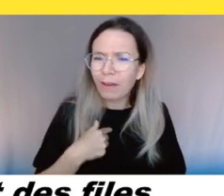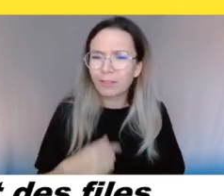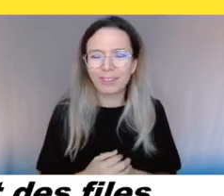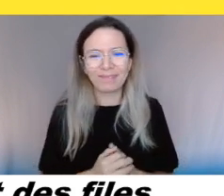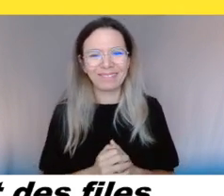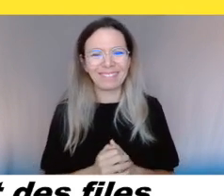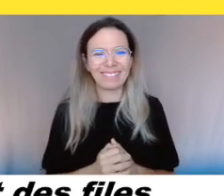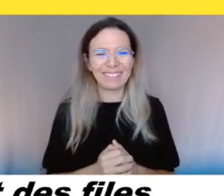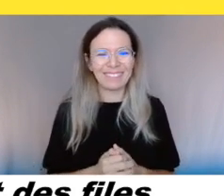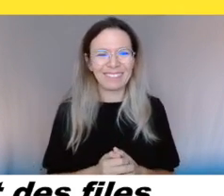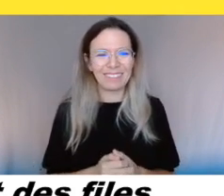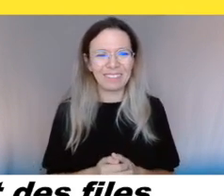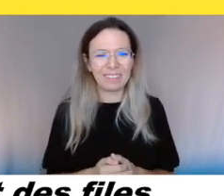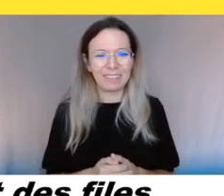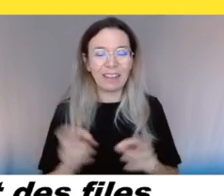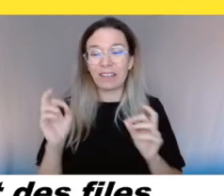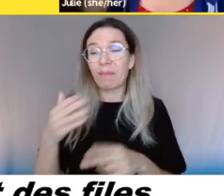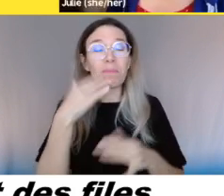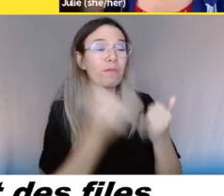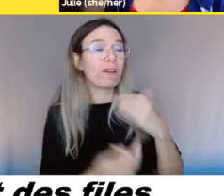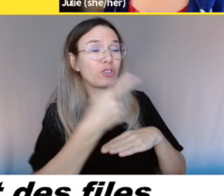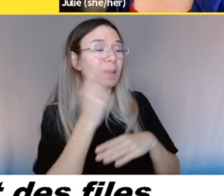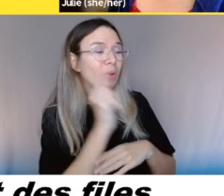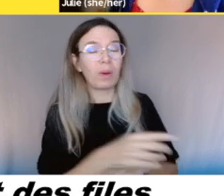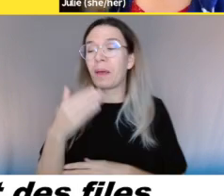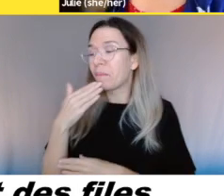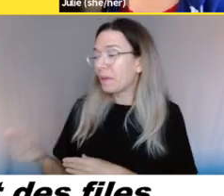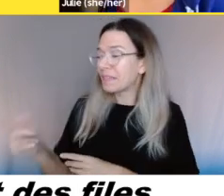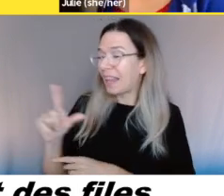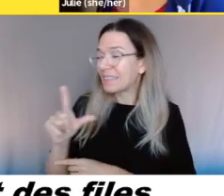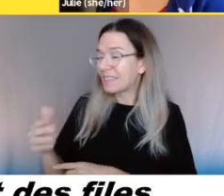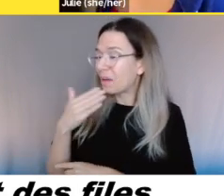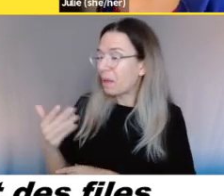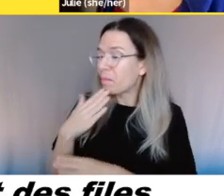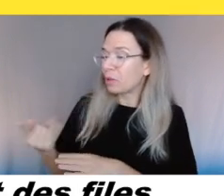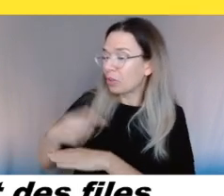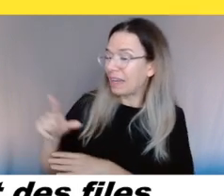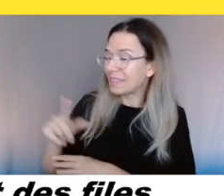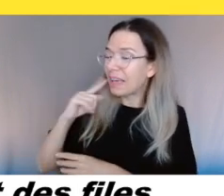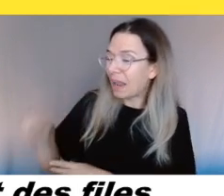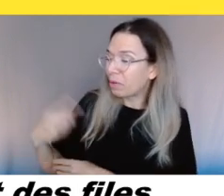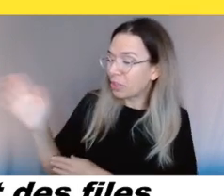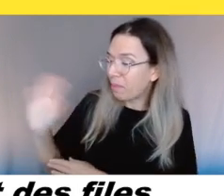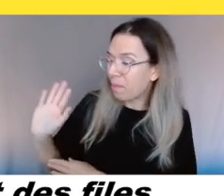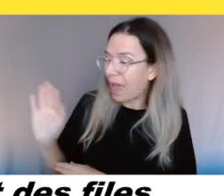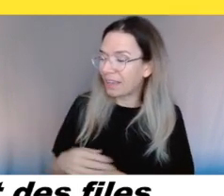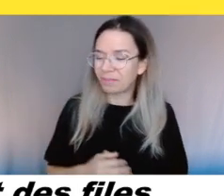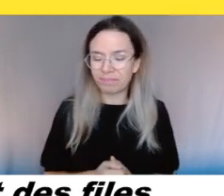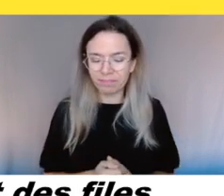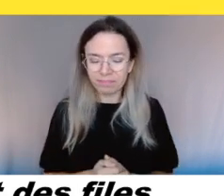Exactement. Parfait. Bonne fin de journée. Oui, merci. Véronique. Bonjour. OK.